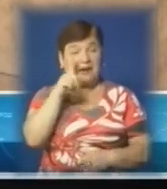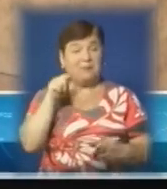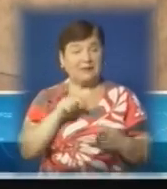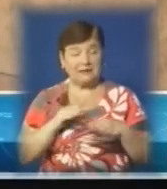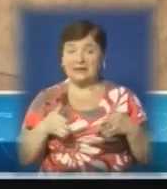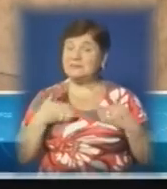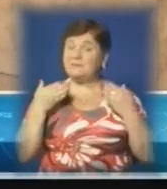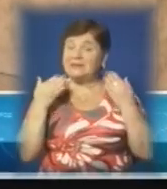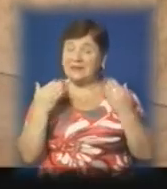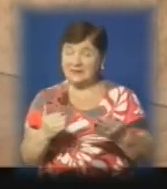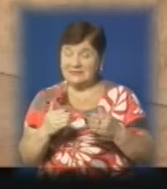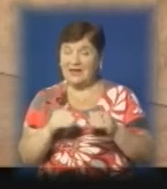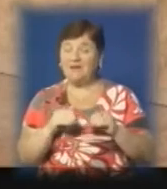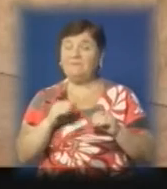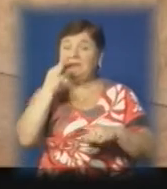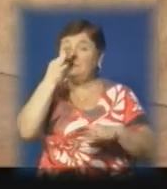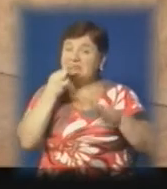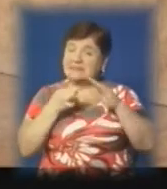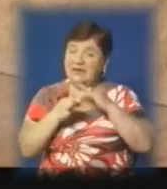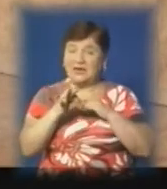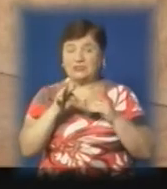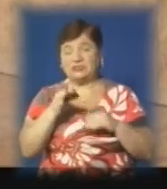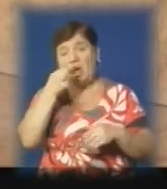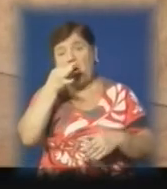звертаєтеся, він щиро вам порадить, підскаже.